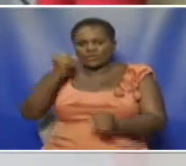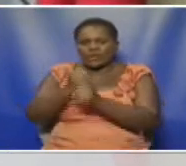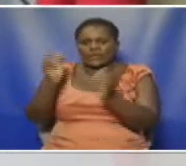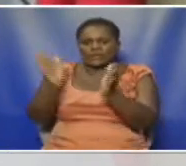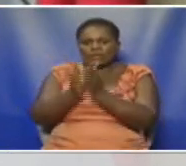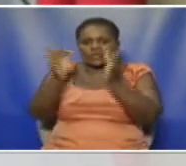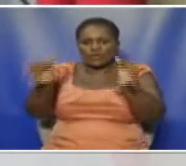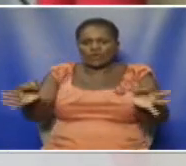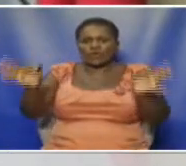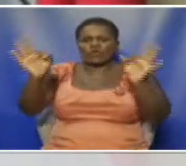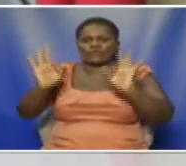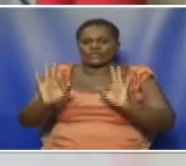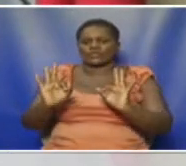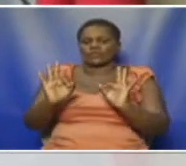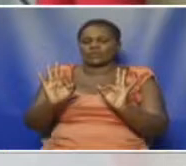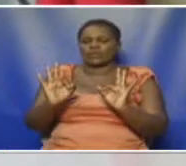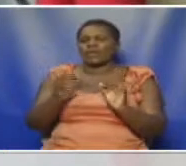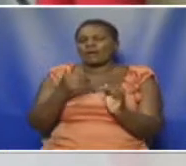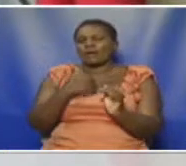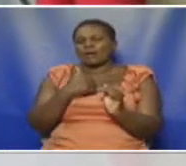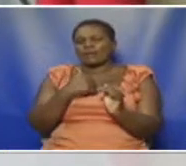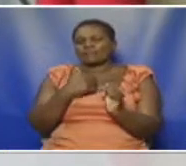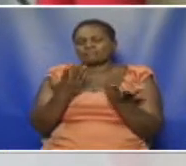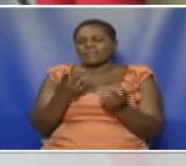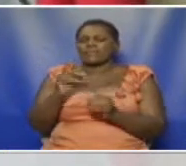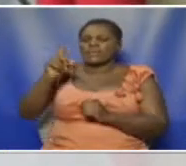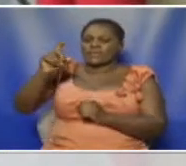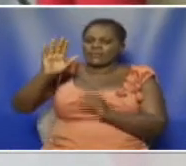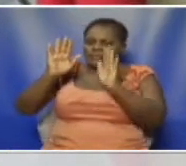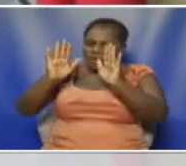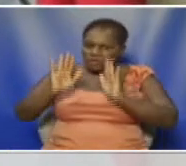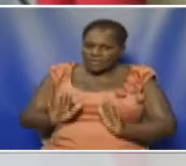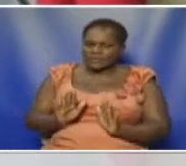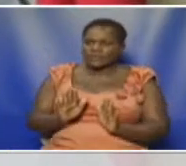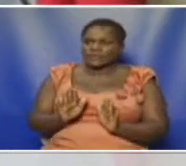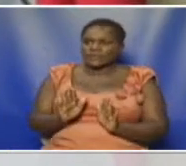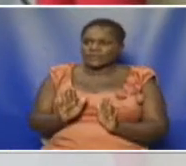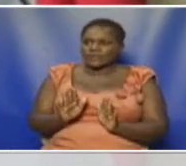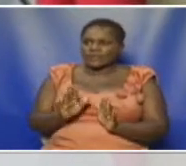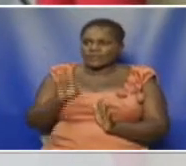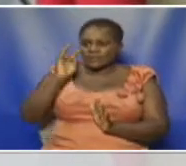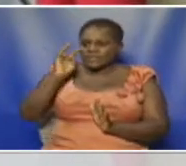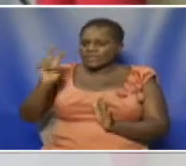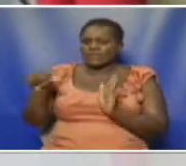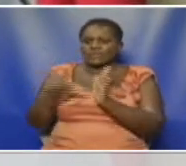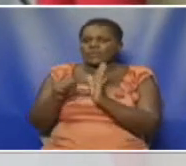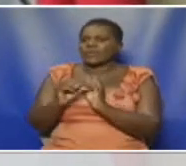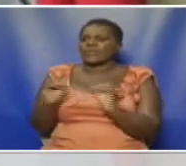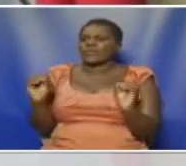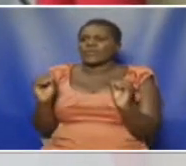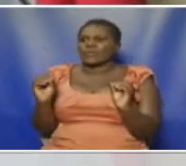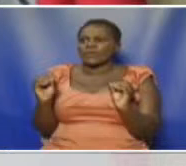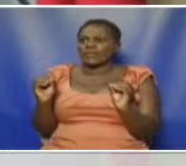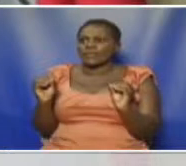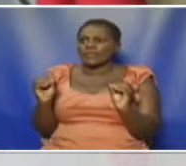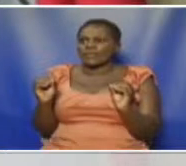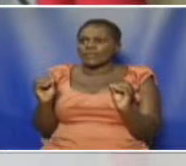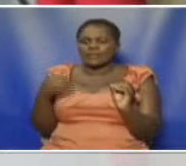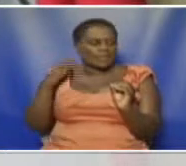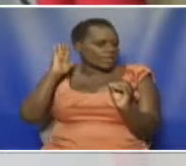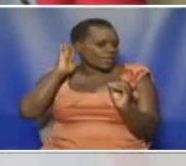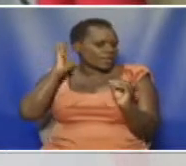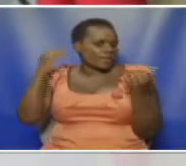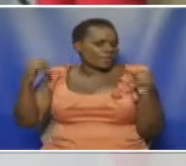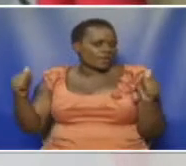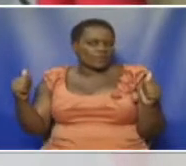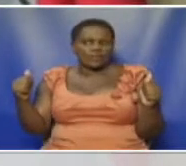officers Kuna labda haja Ambaye mpaka sasa Sijaona hiyo haja na sijapata Kufamishwa